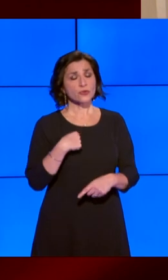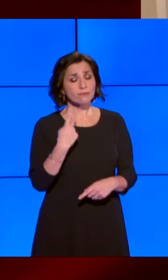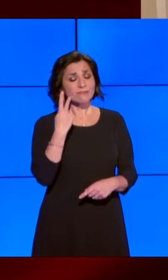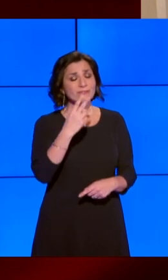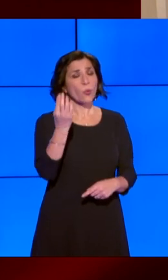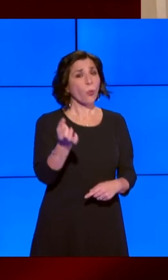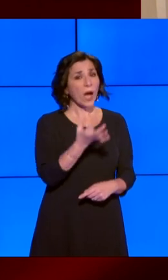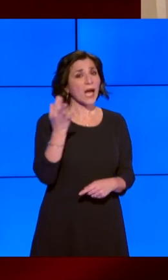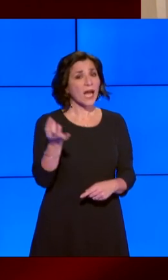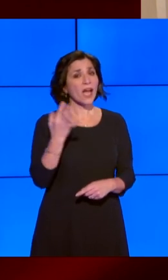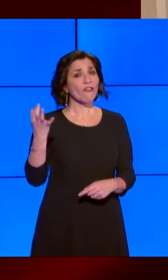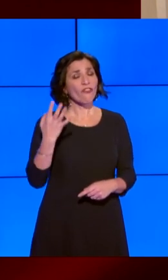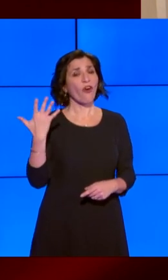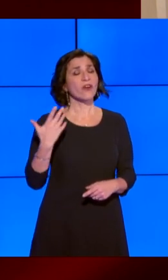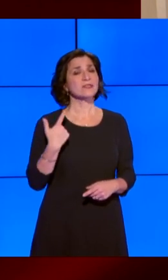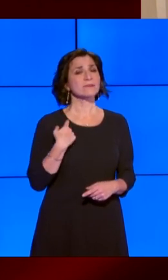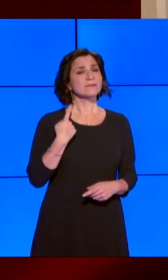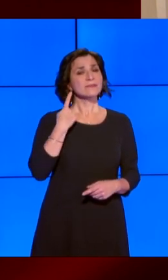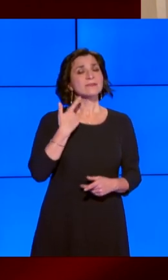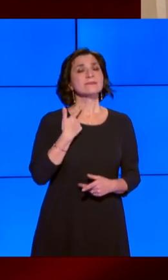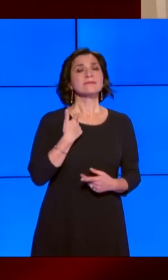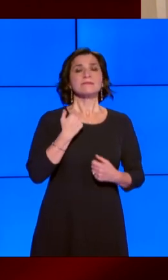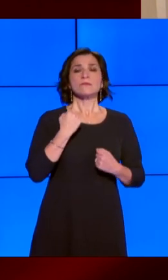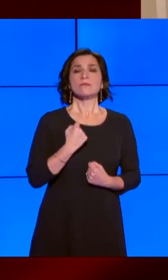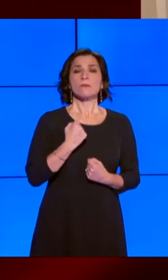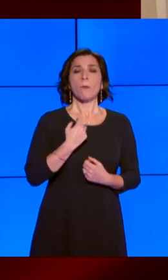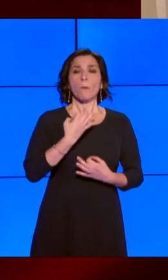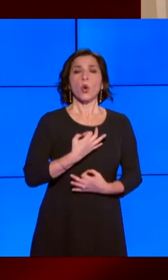a prendere posizione prima ancora di informarsi.